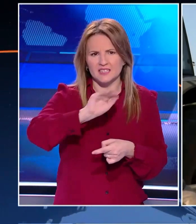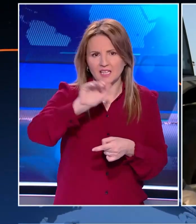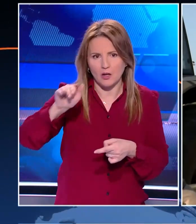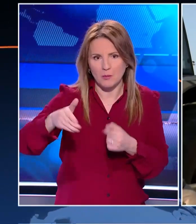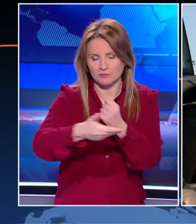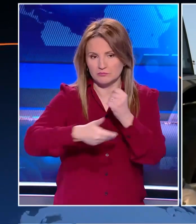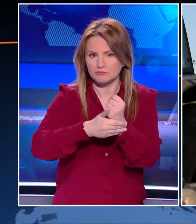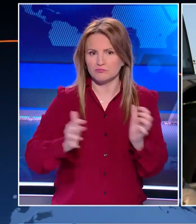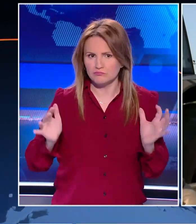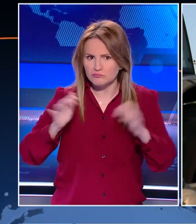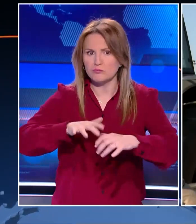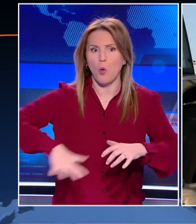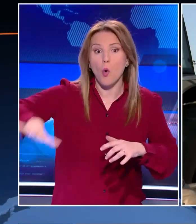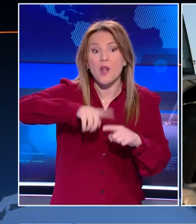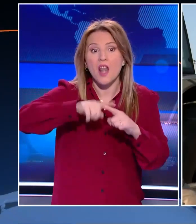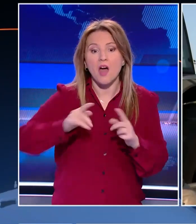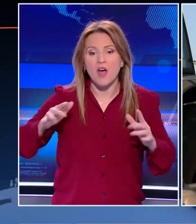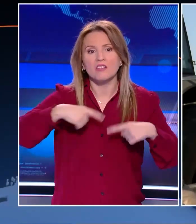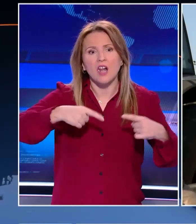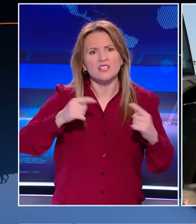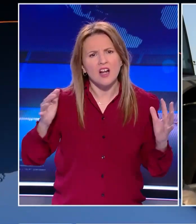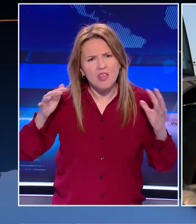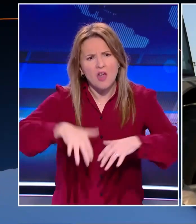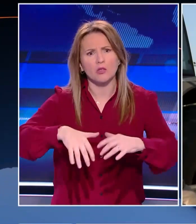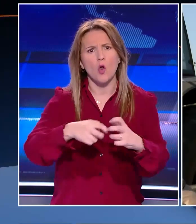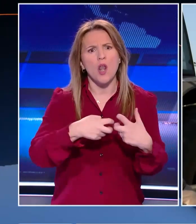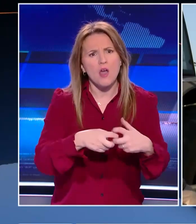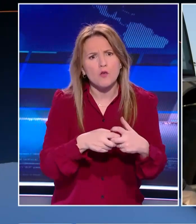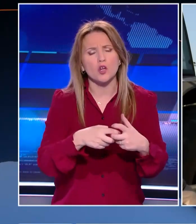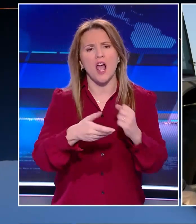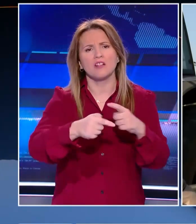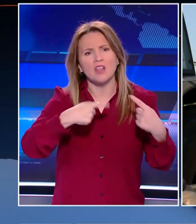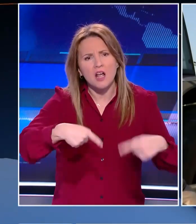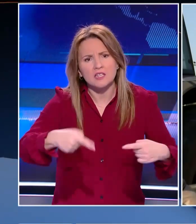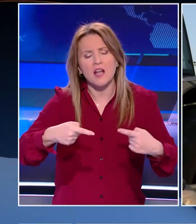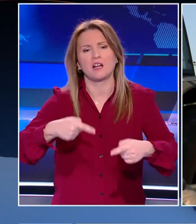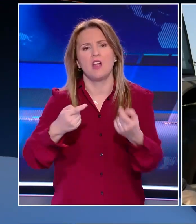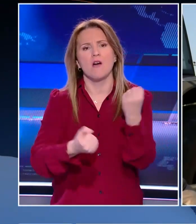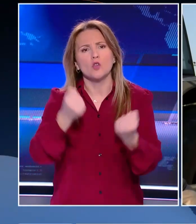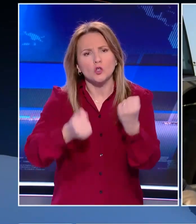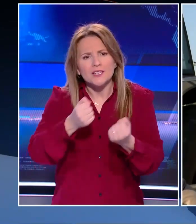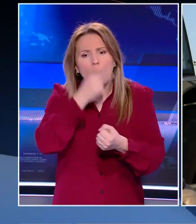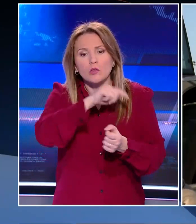να δώσουν βροντερό παρόν από όλη την Ελλάδα και με τρακτέρ και με ηλιοφορία και με αυτοκίνητη και με κάθε πρόσφορο μέσο.